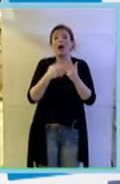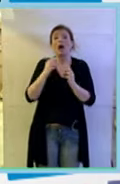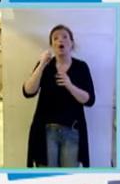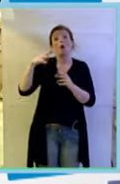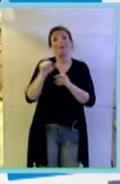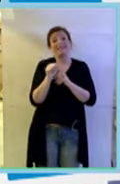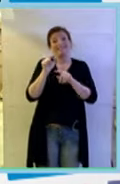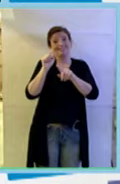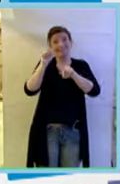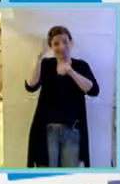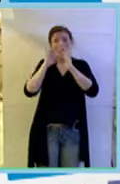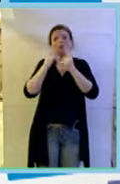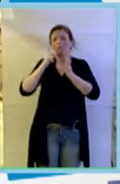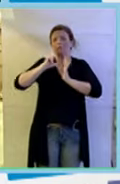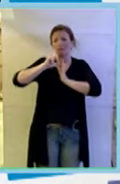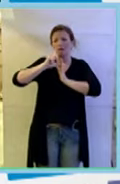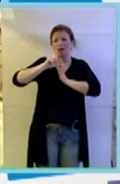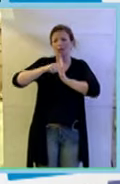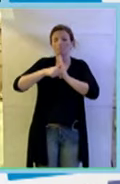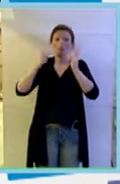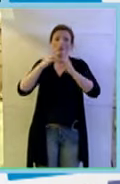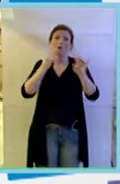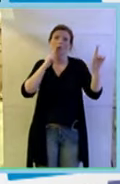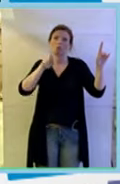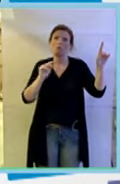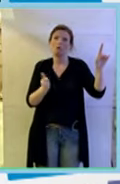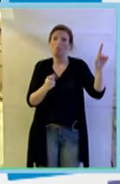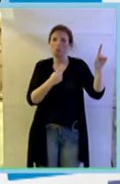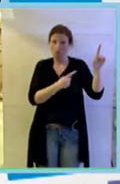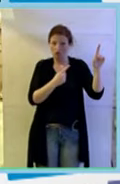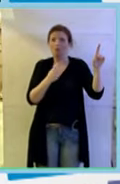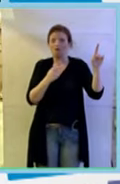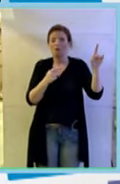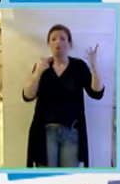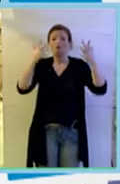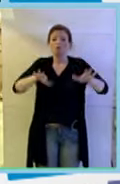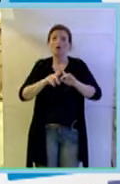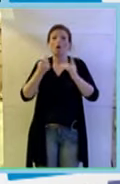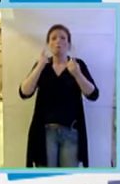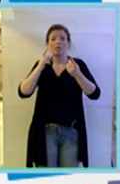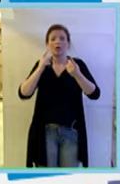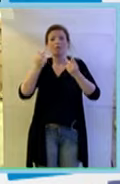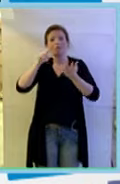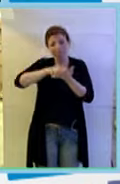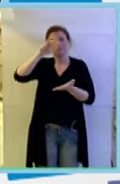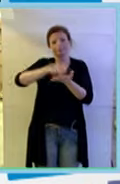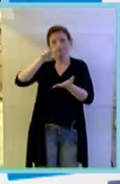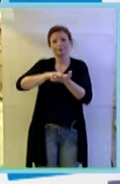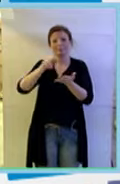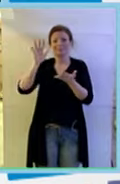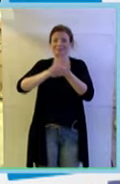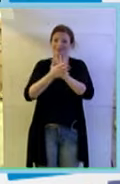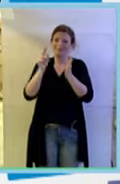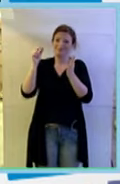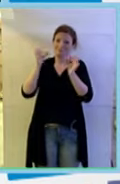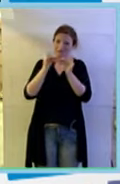'OMS nel tempo devo dire questo è del 2011 hanno passato delle risoluzioni a favore di una